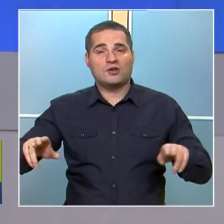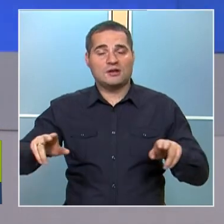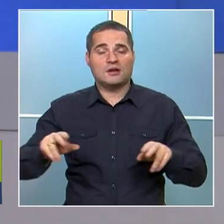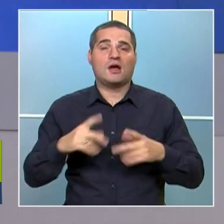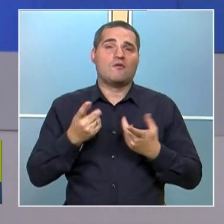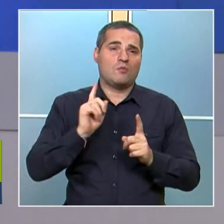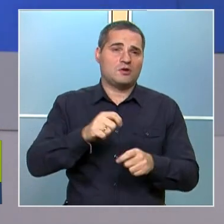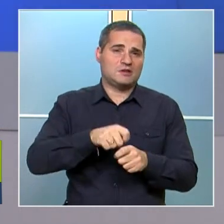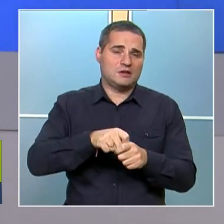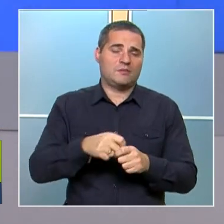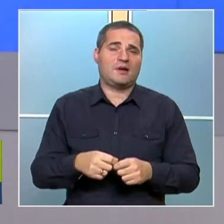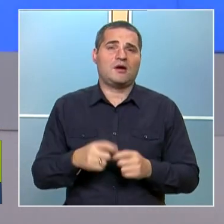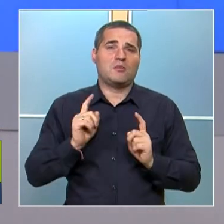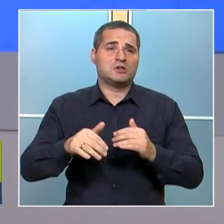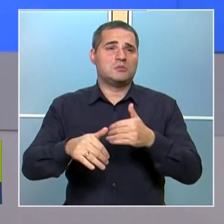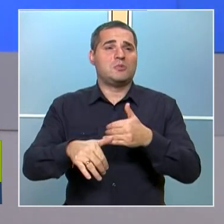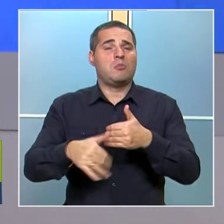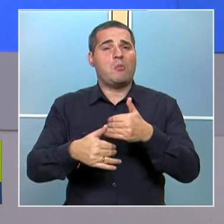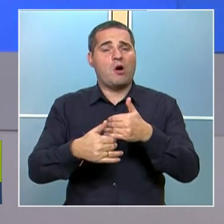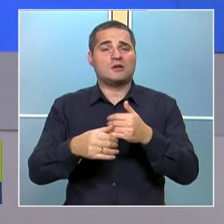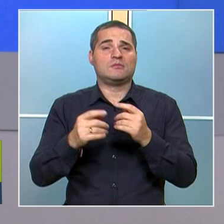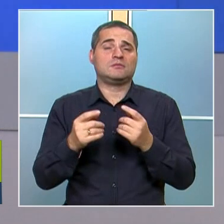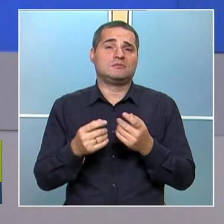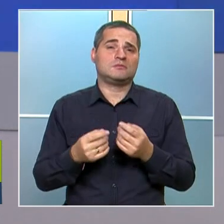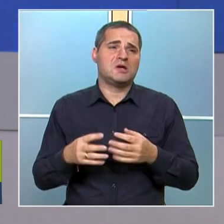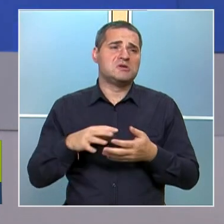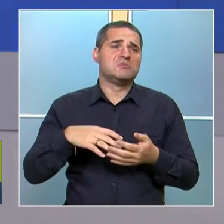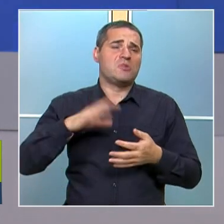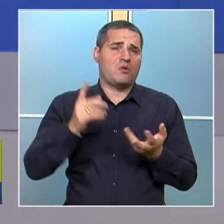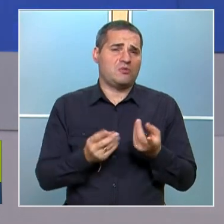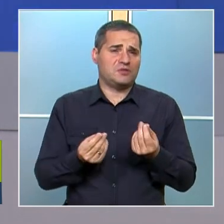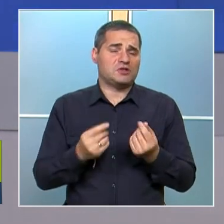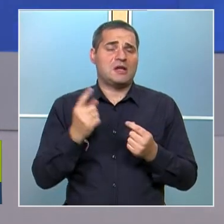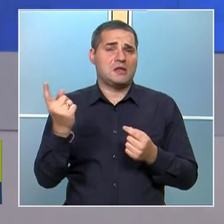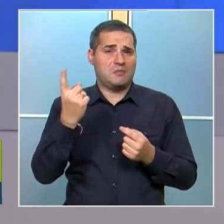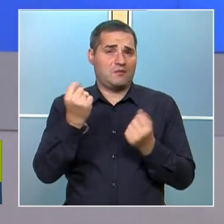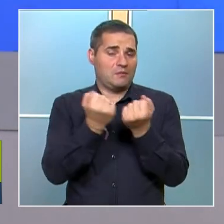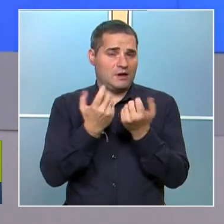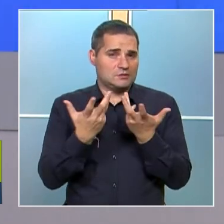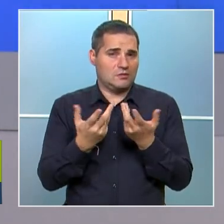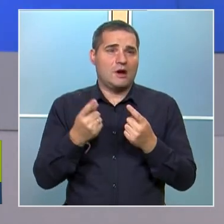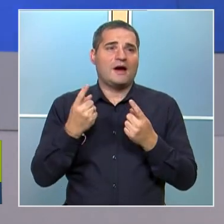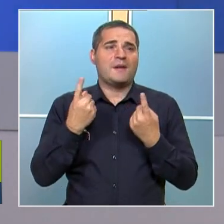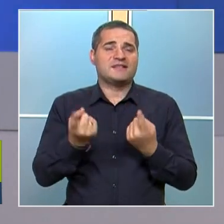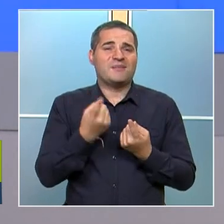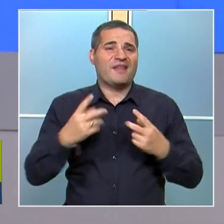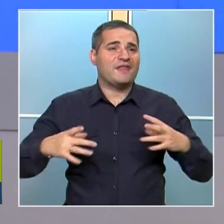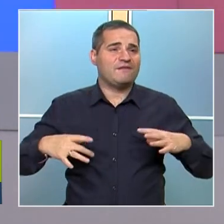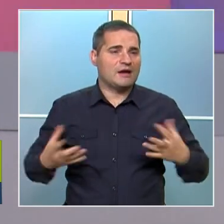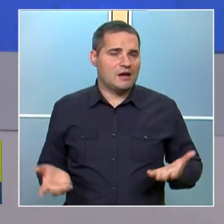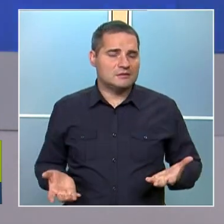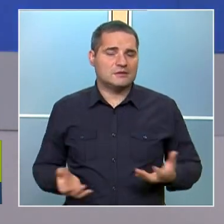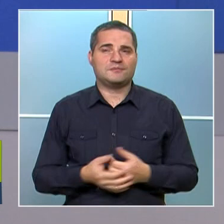направи? Родители и учители? Точно така. Може да помогнем с много неща. На първо място, самата вакансия,